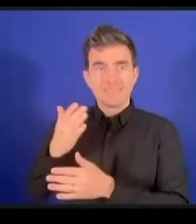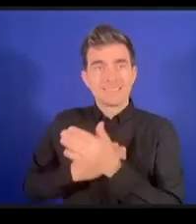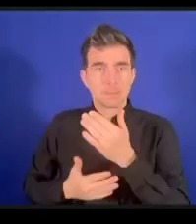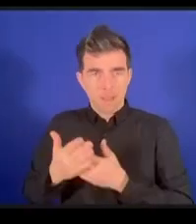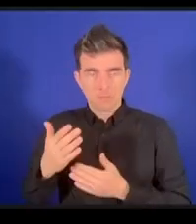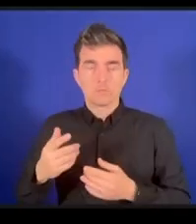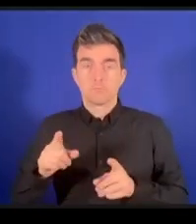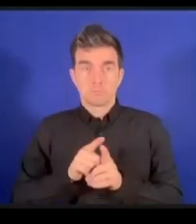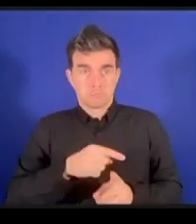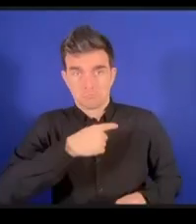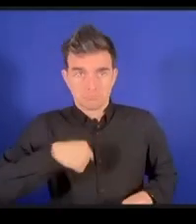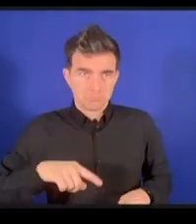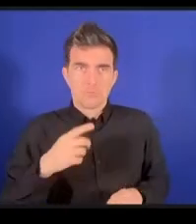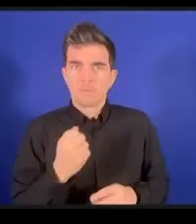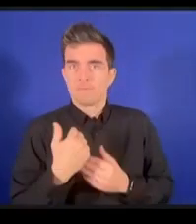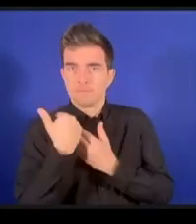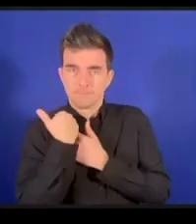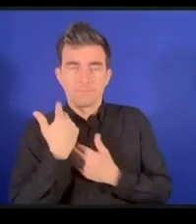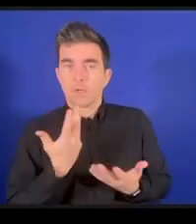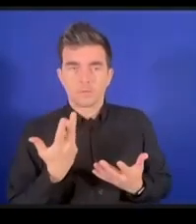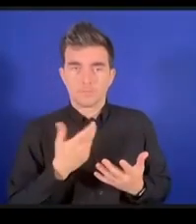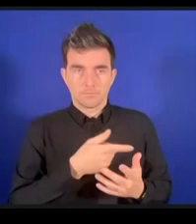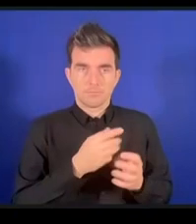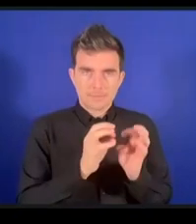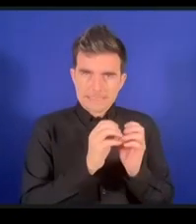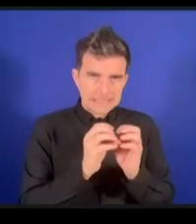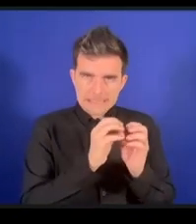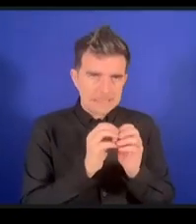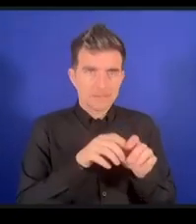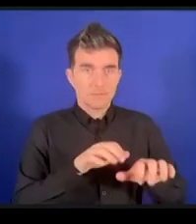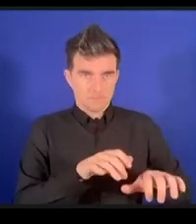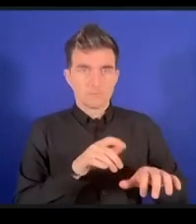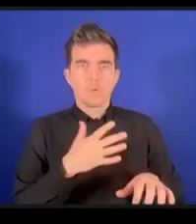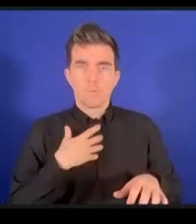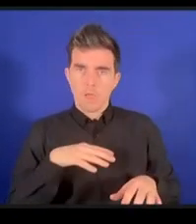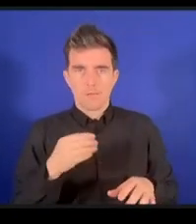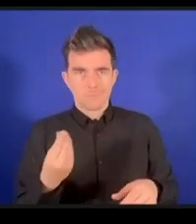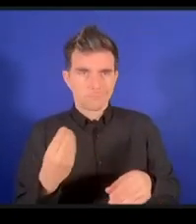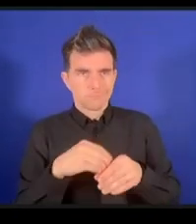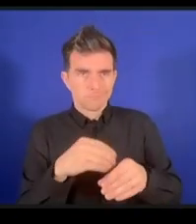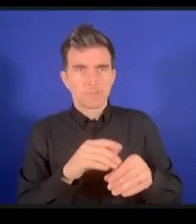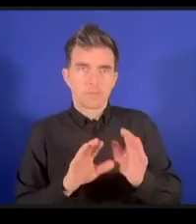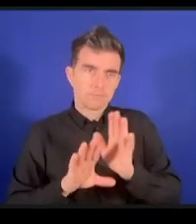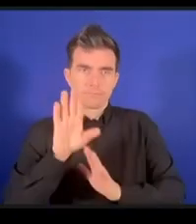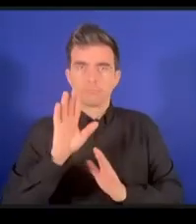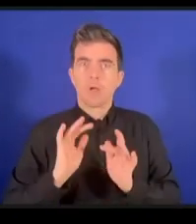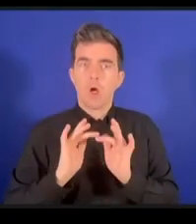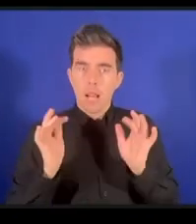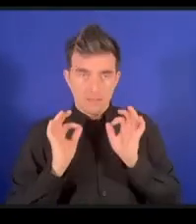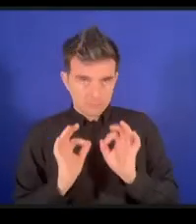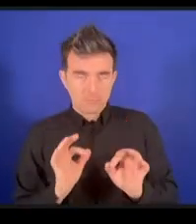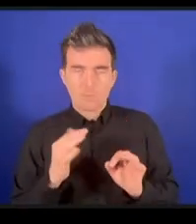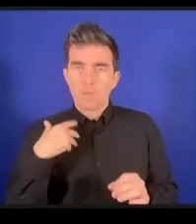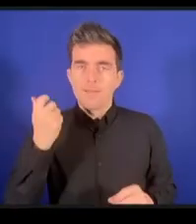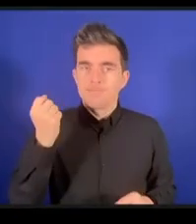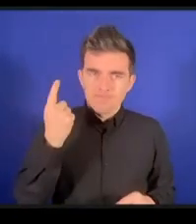対して直感的にどうすればこのスタンダードをアクセス可能にするかということを教えてほしい